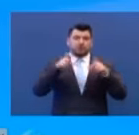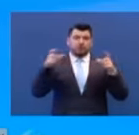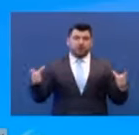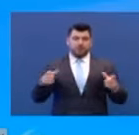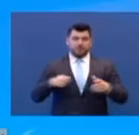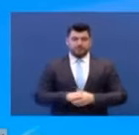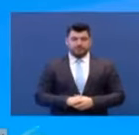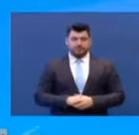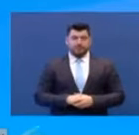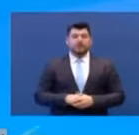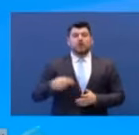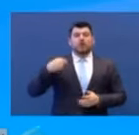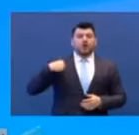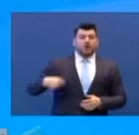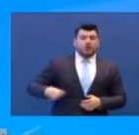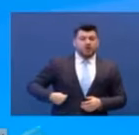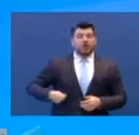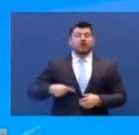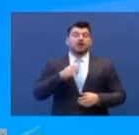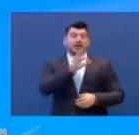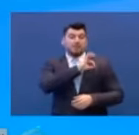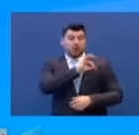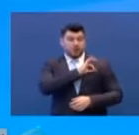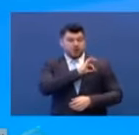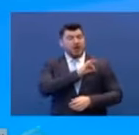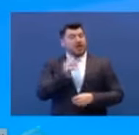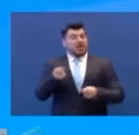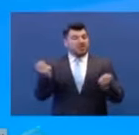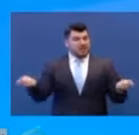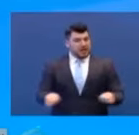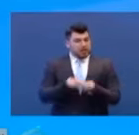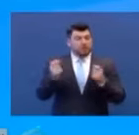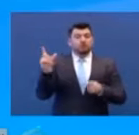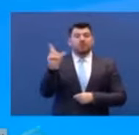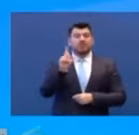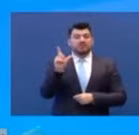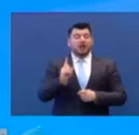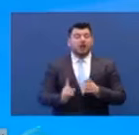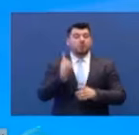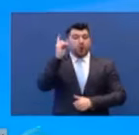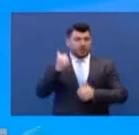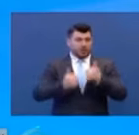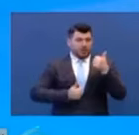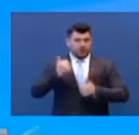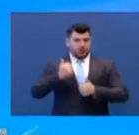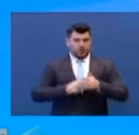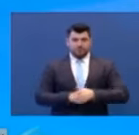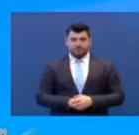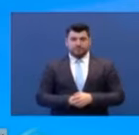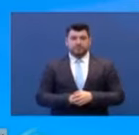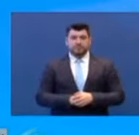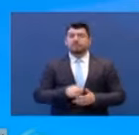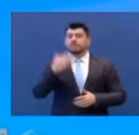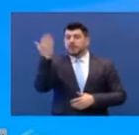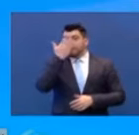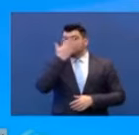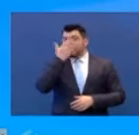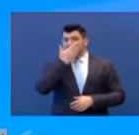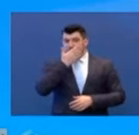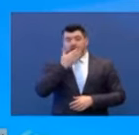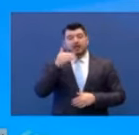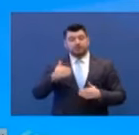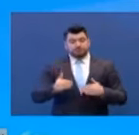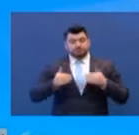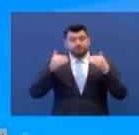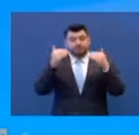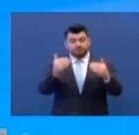Σχετικά με τα δημοτικά και τα νηπιαγωγεία θα επαναλειτουργήσουν τη Δευτέρα 1η Ιουνίου. Τα μαθήματα θα παραταθούν